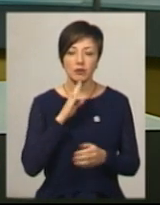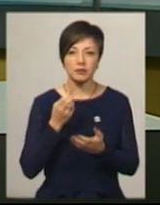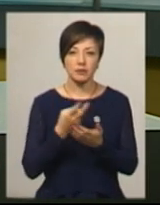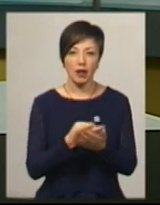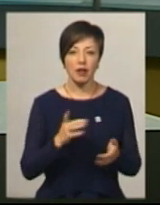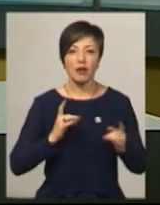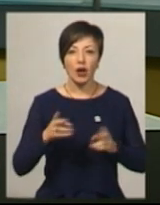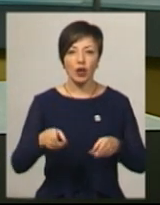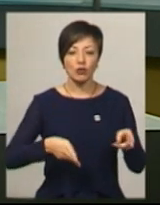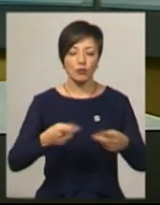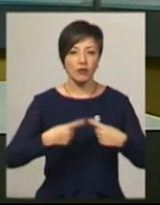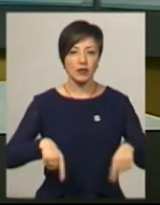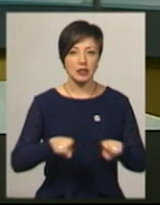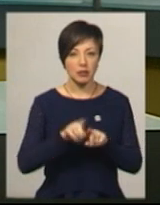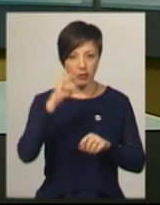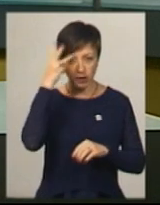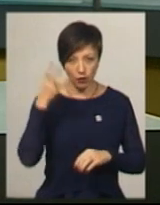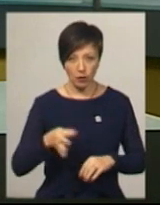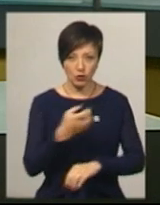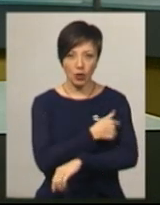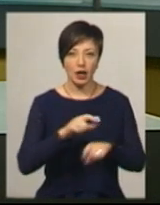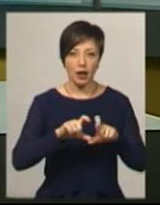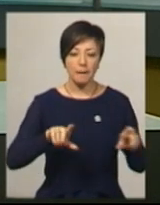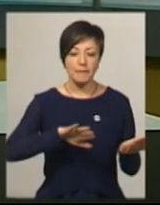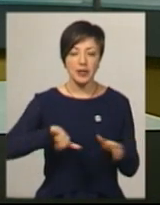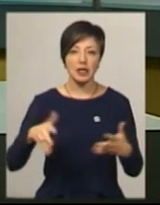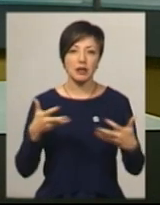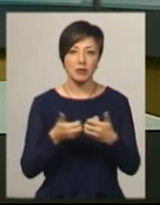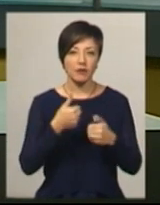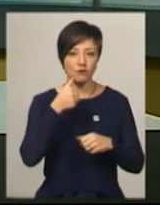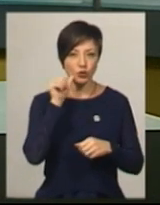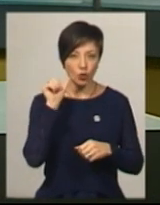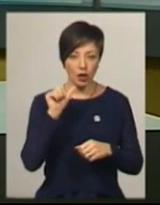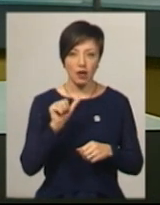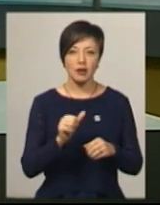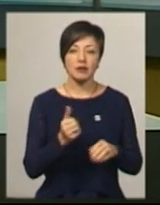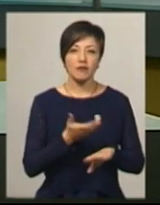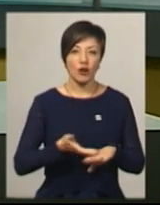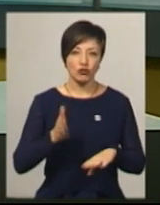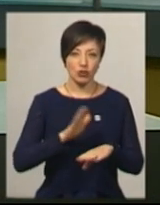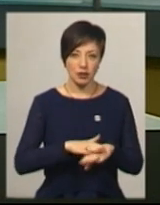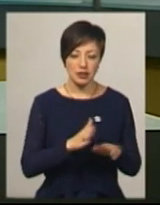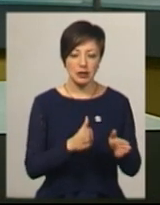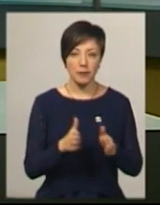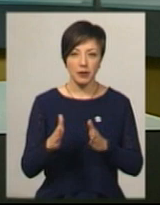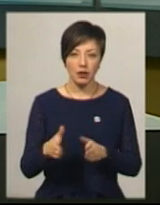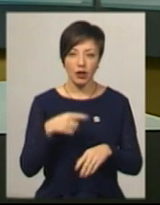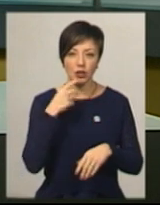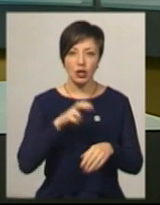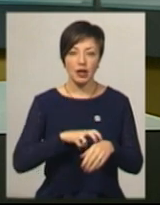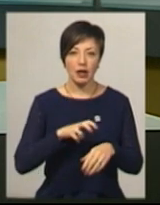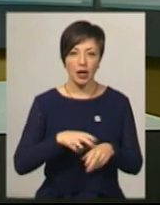нейрохірургічному відділенні Хмельницької обласної лікарні після ДТП, яка сталася учора стабільно важкий. Про це каже лікар